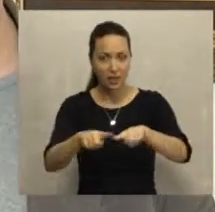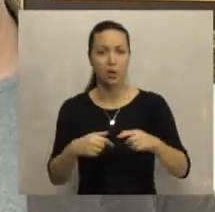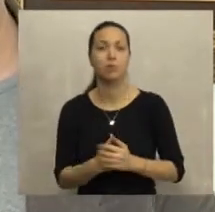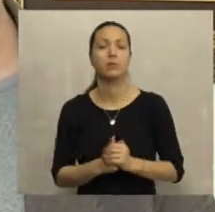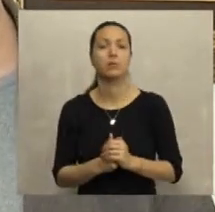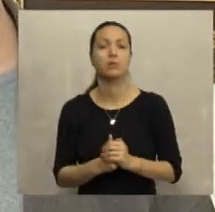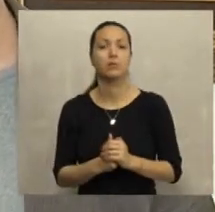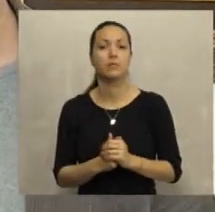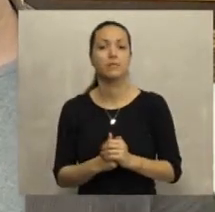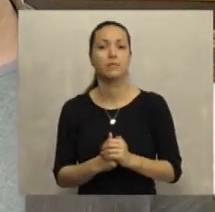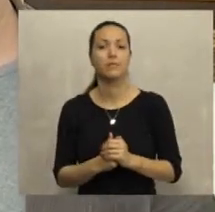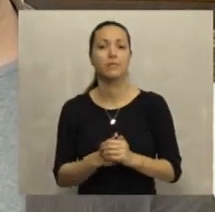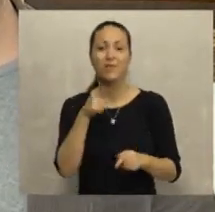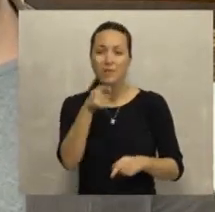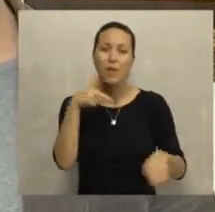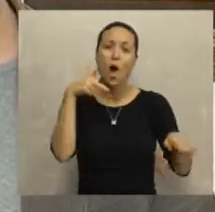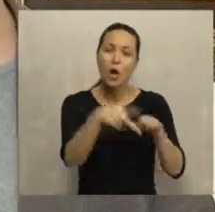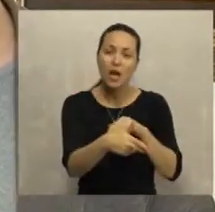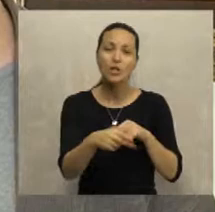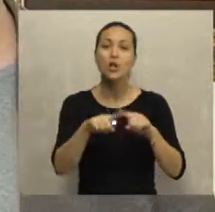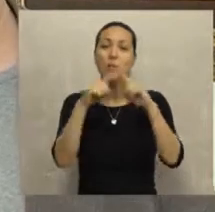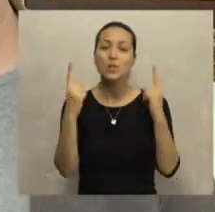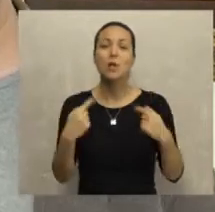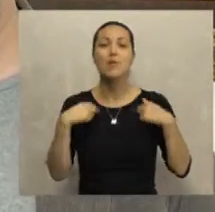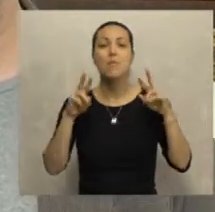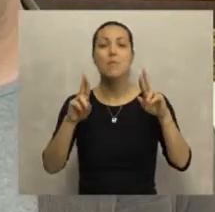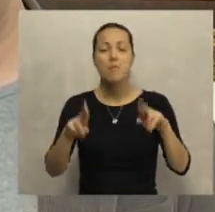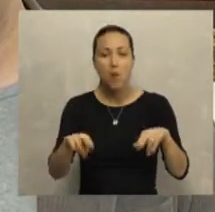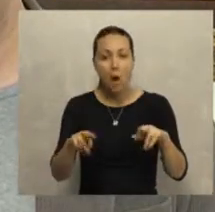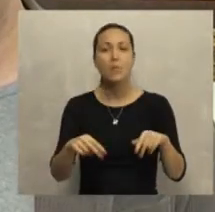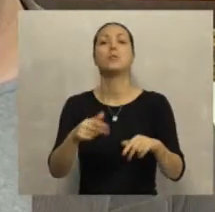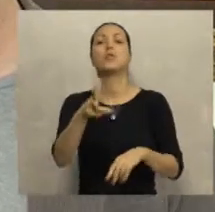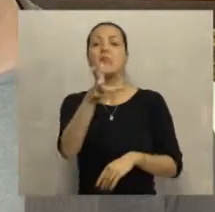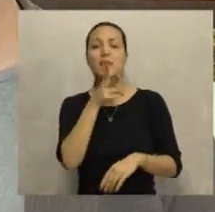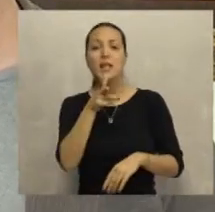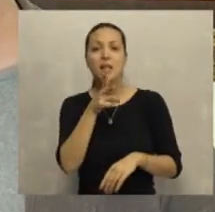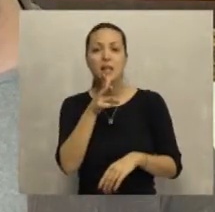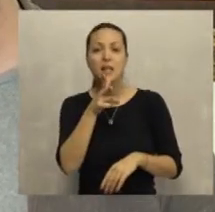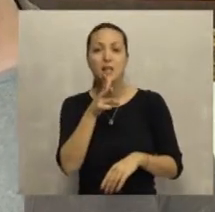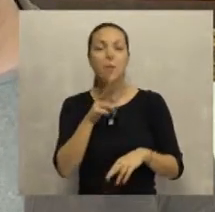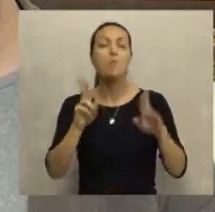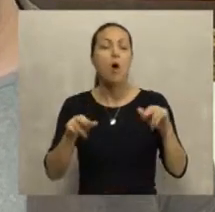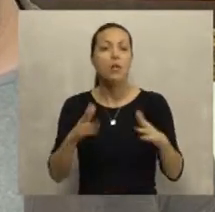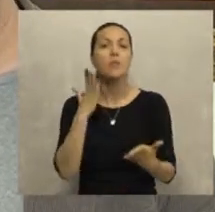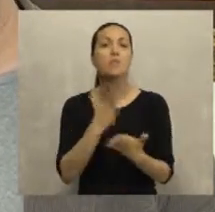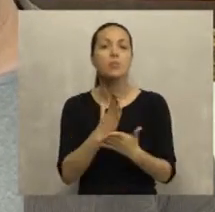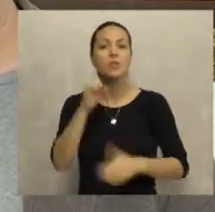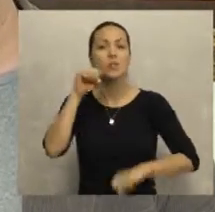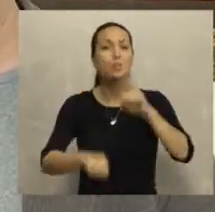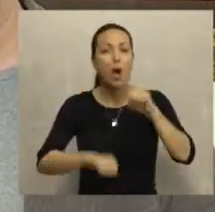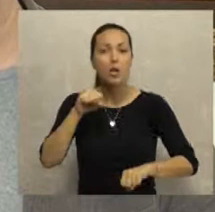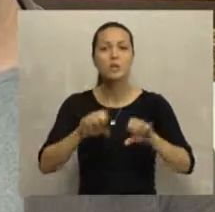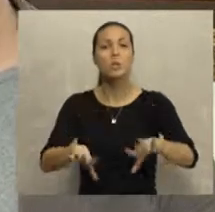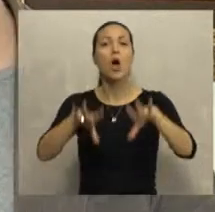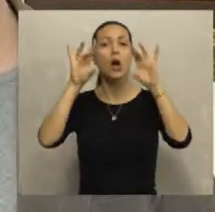teritorijalnog područja, ali ta ograničenja postoje da bi mi mogli i tražili i mogli da